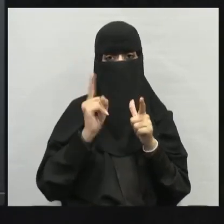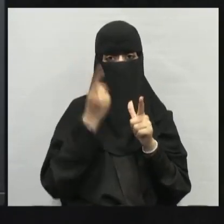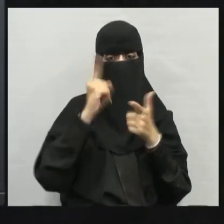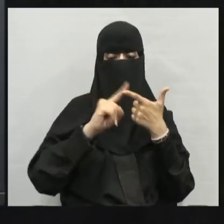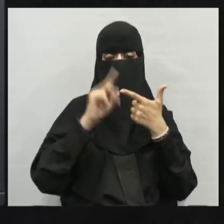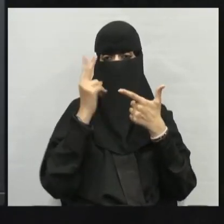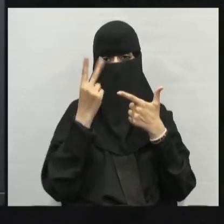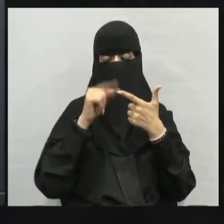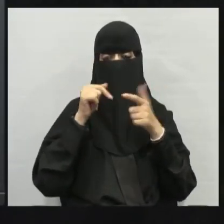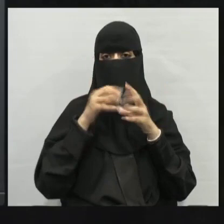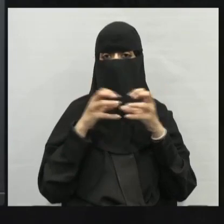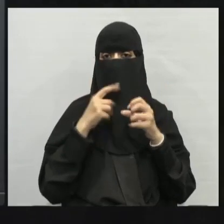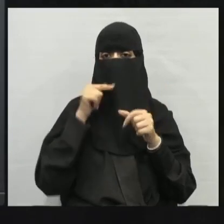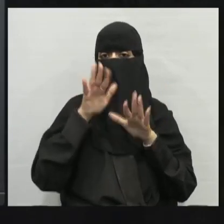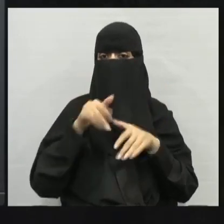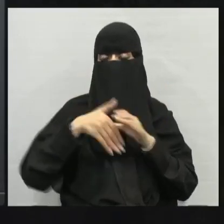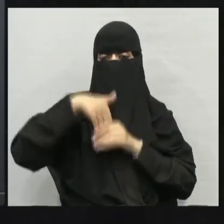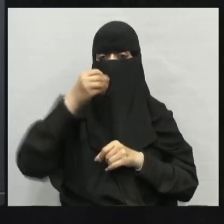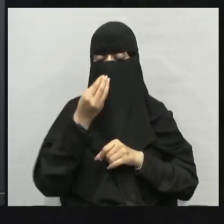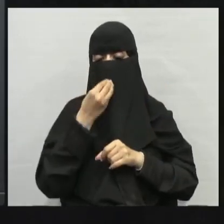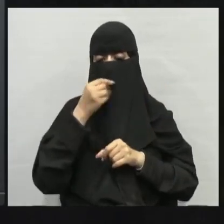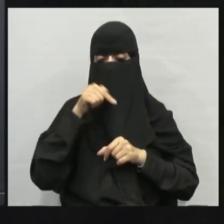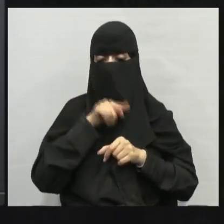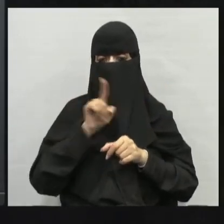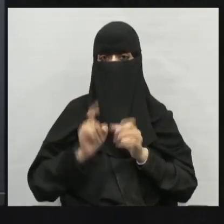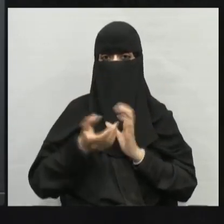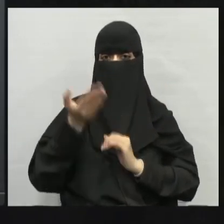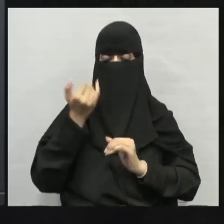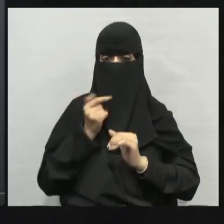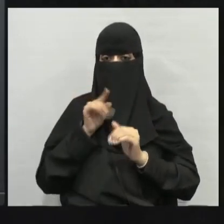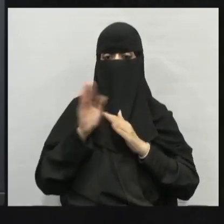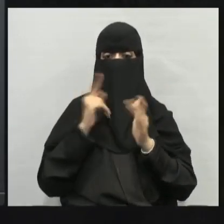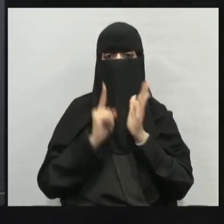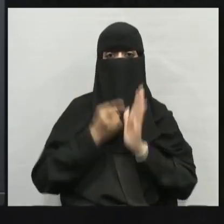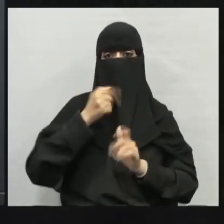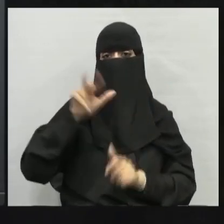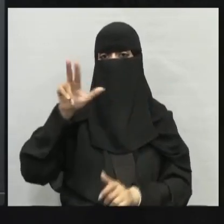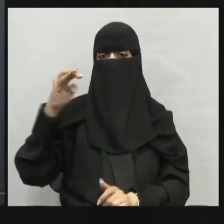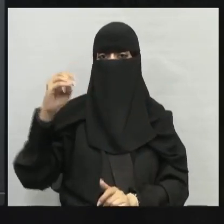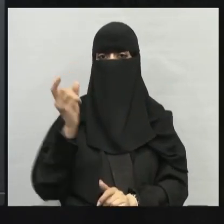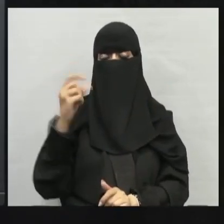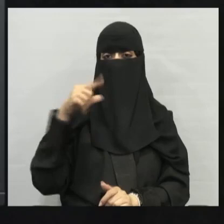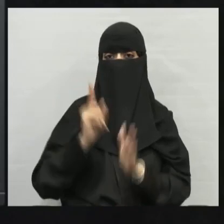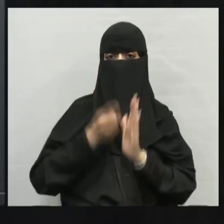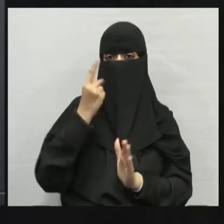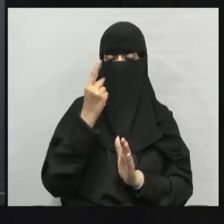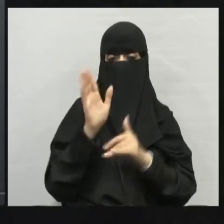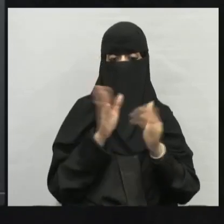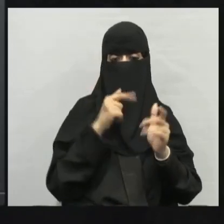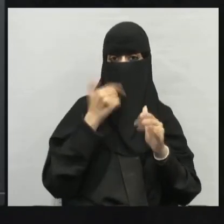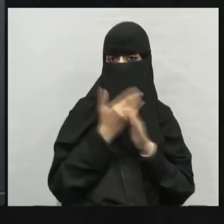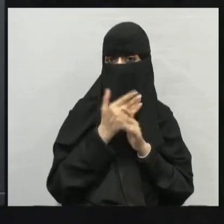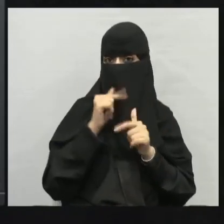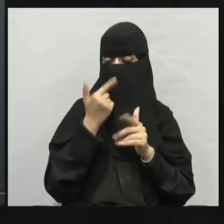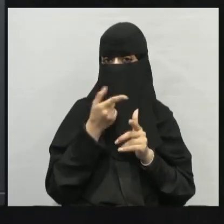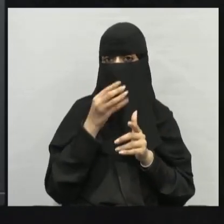ومستهلك ثاني ومستهلك ثالث المستهلك الأول في الصورة التي قبل قليل الجندب يسمى مستهلك أول لماذا